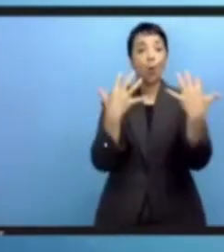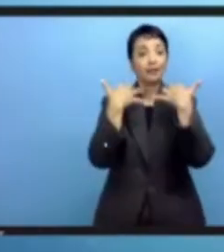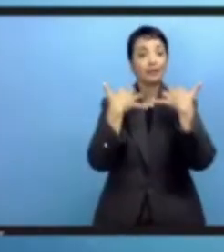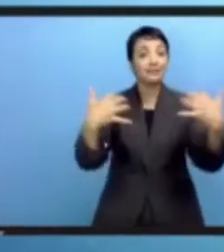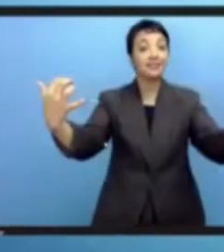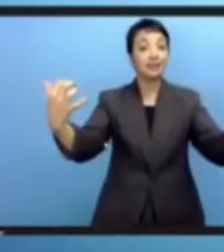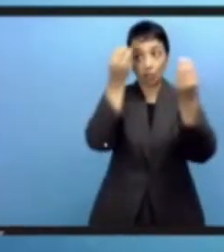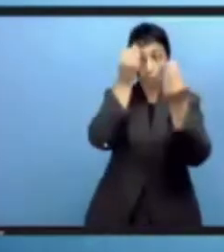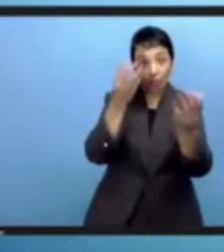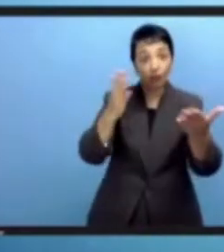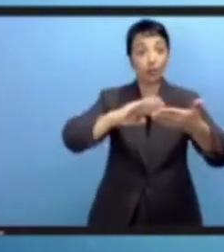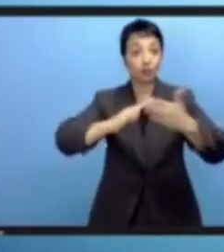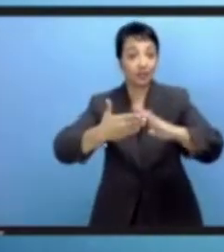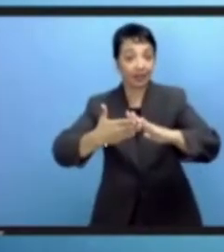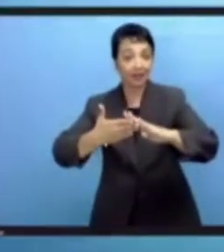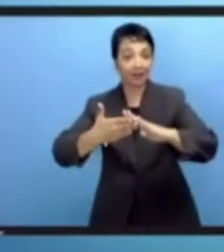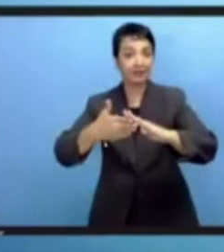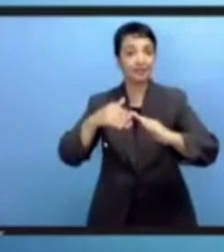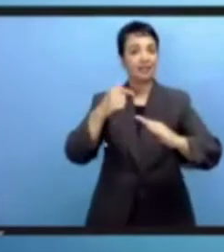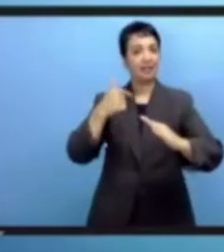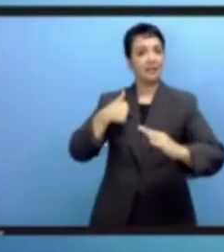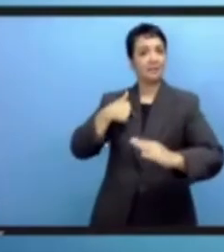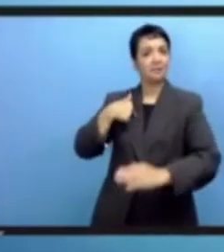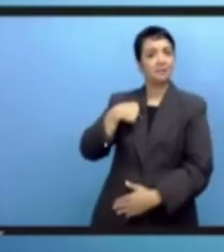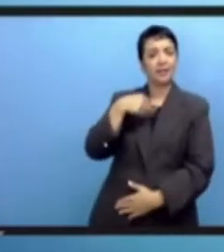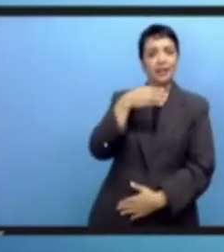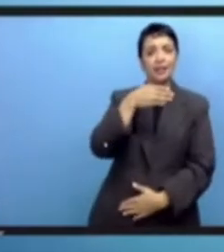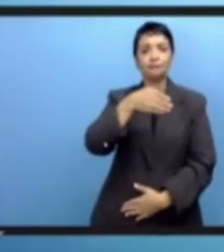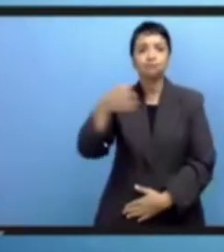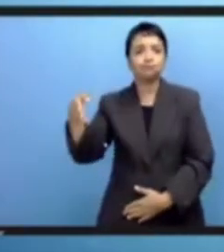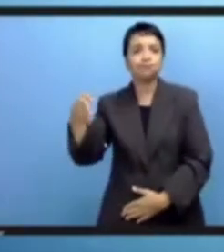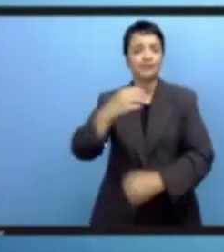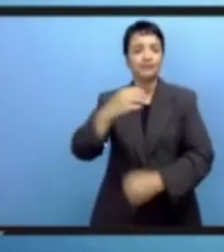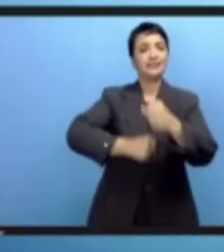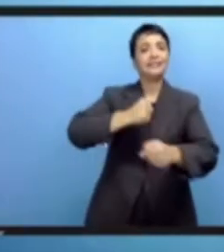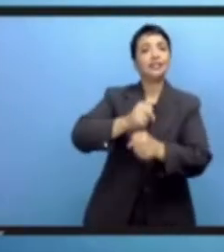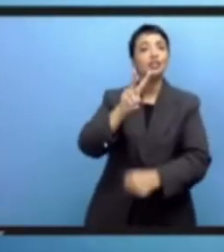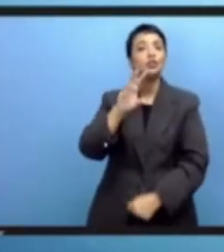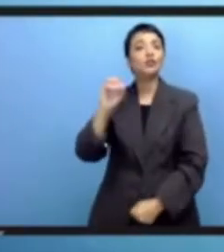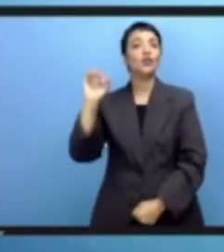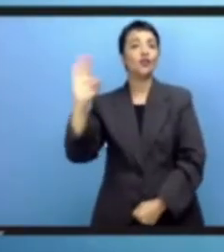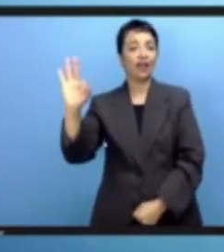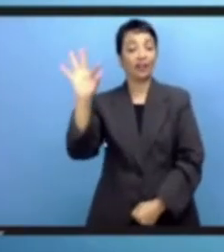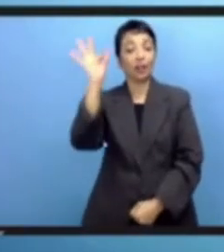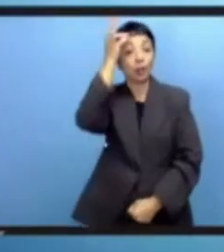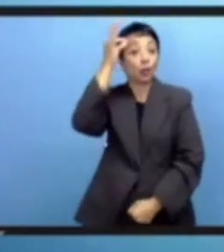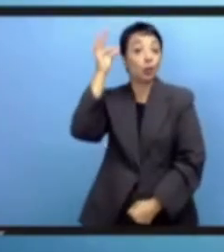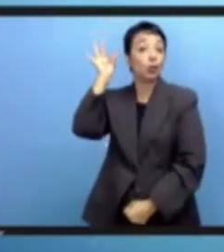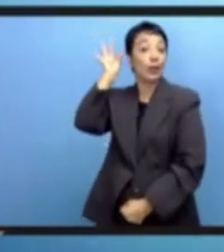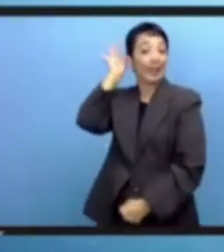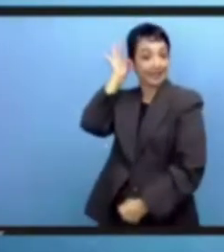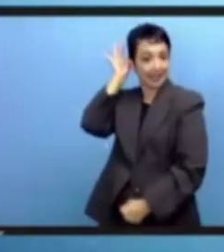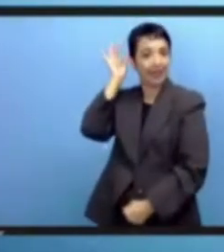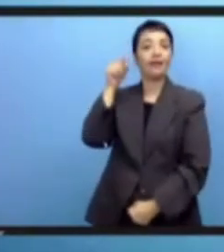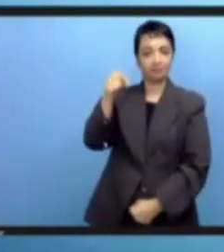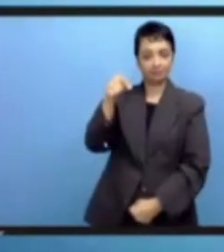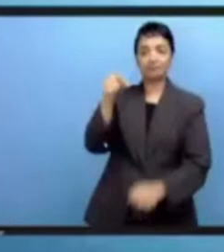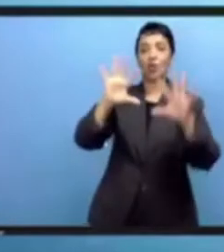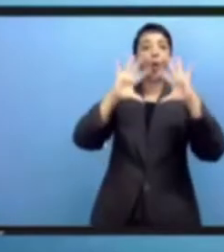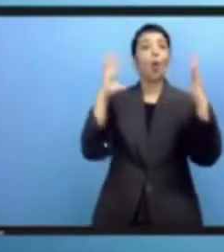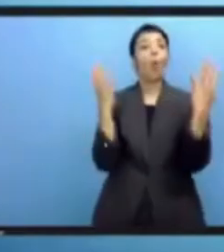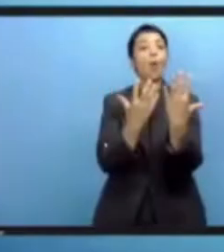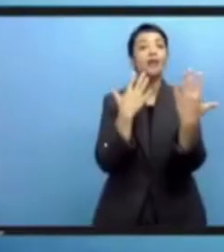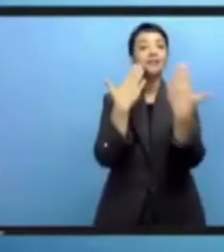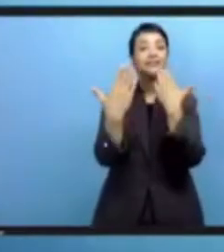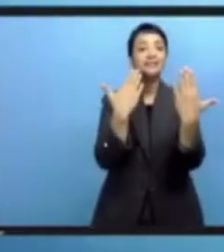المعلوماتية في تونس في عام 2005 ونحن نعلم جميعاً أن تونس قد استضافت في هذا